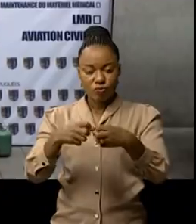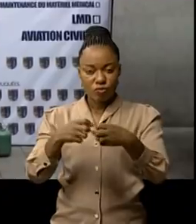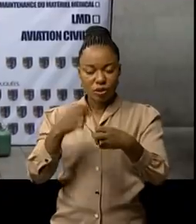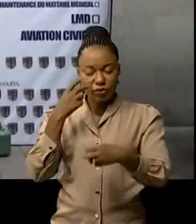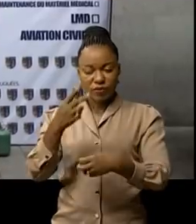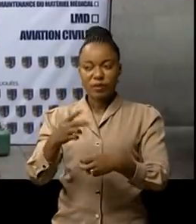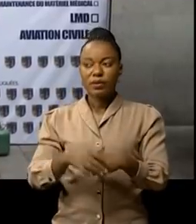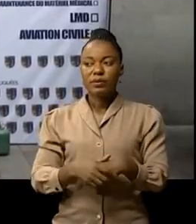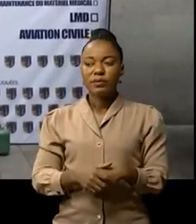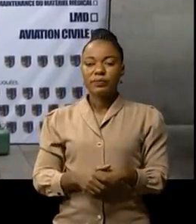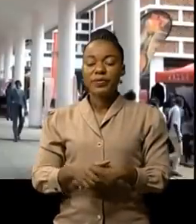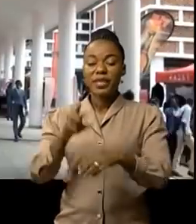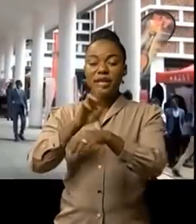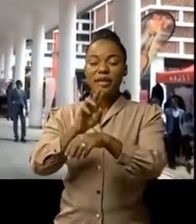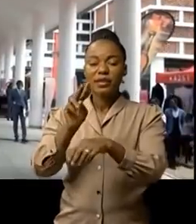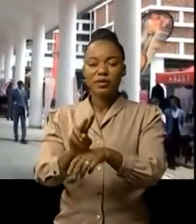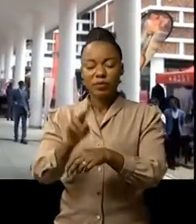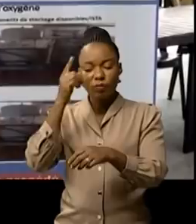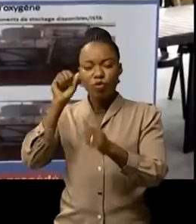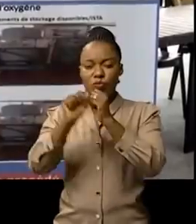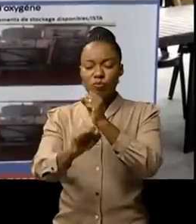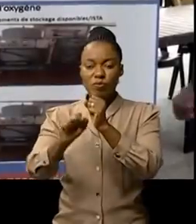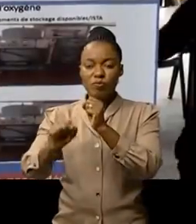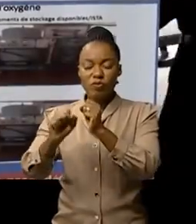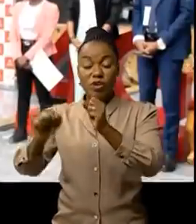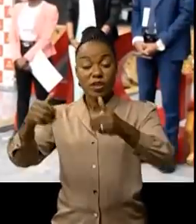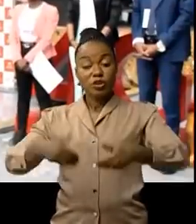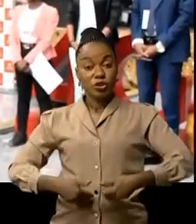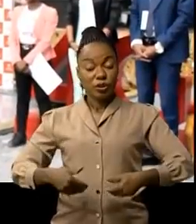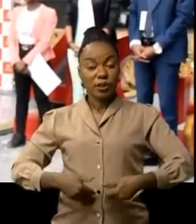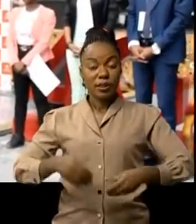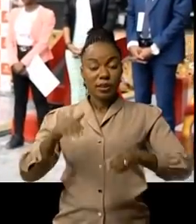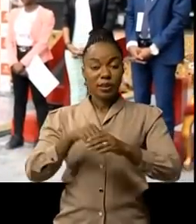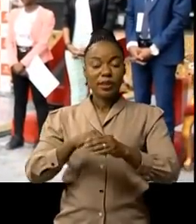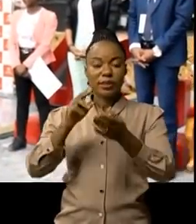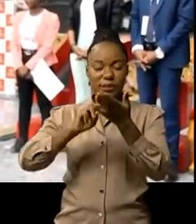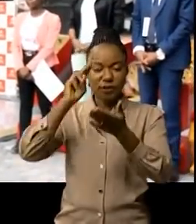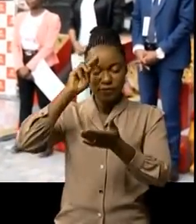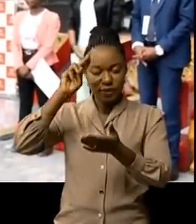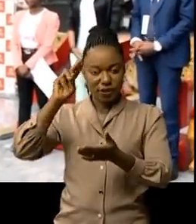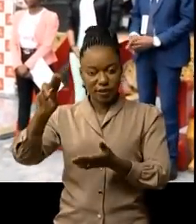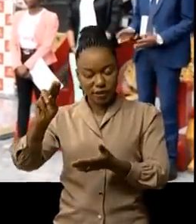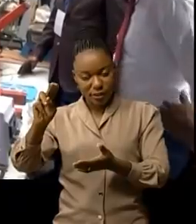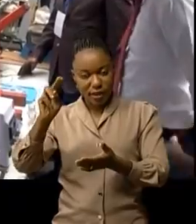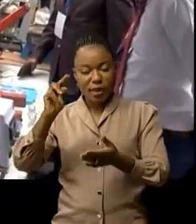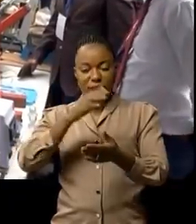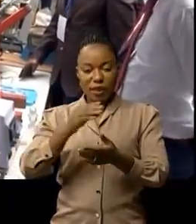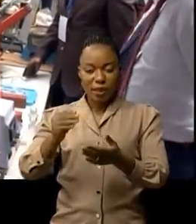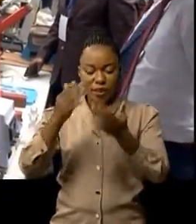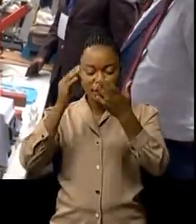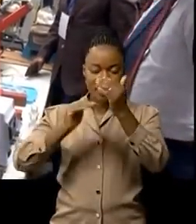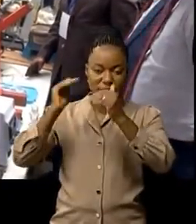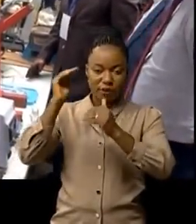Un rendez-vous annuel pour promouvoir l'élite jeune à travers les établissements de l'enseignement supérieur et universitaire L